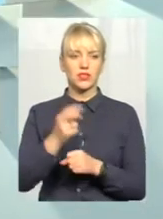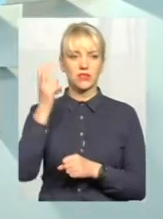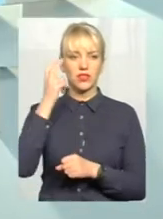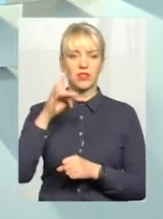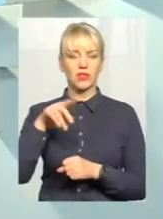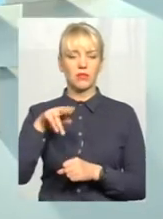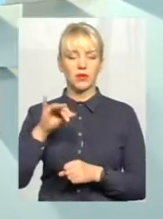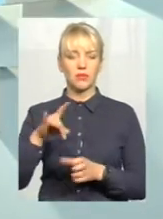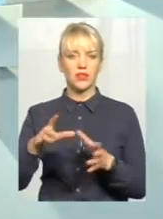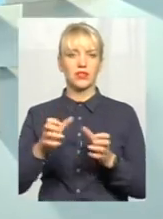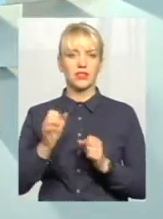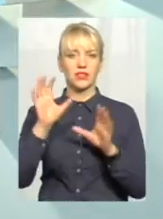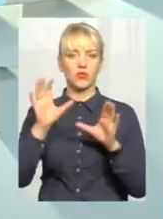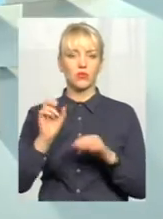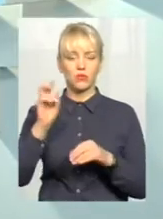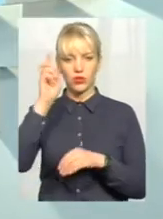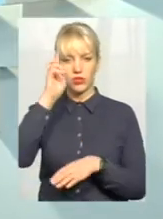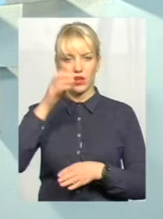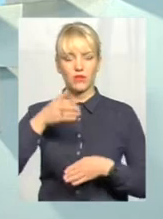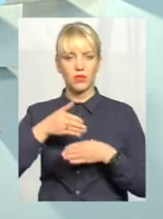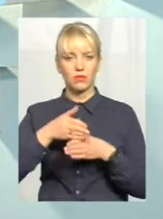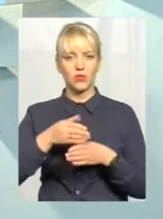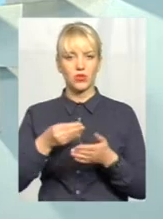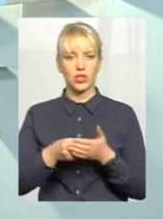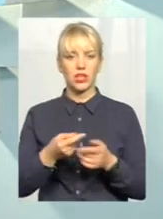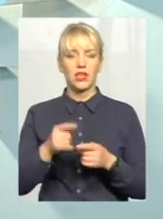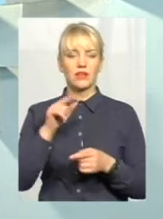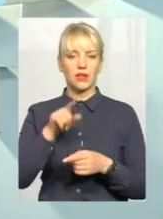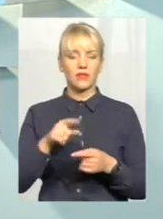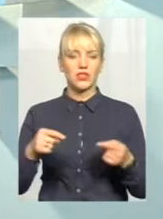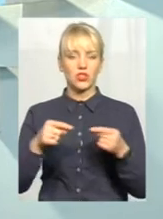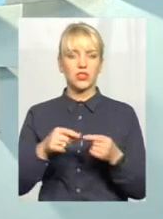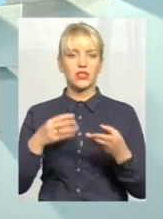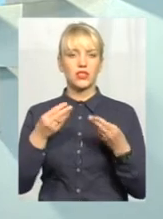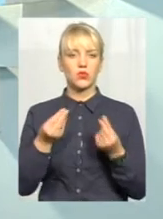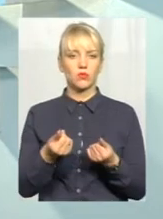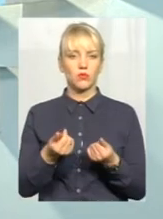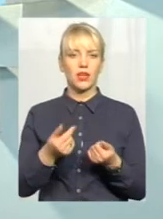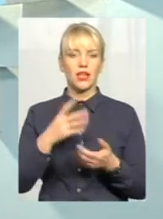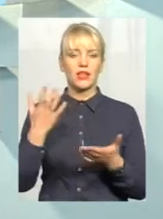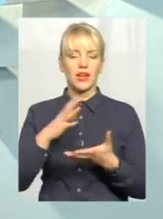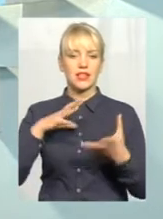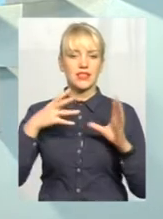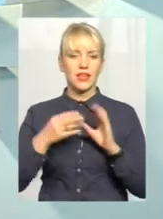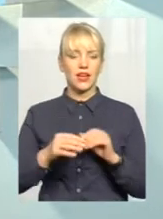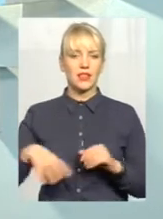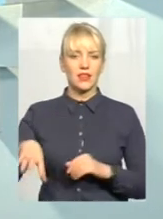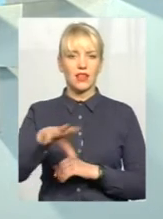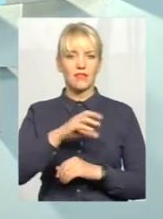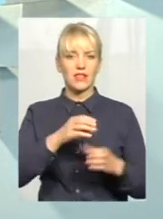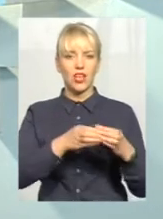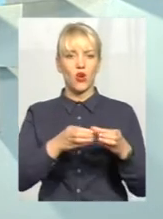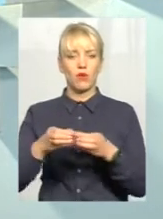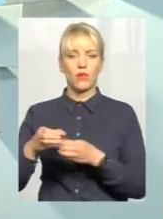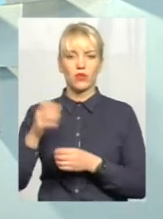прийнятті закону про державний бюджет визначається певна сума, яка загальна на всі громади України,